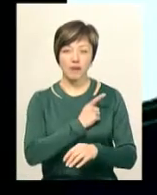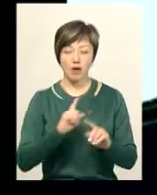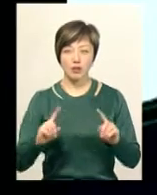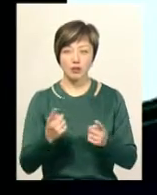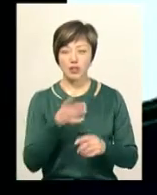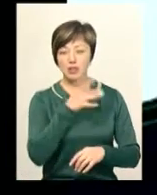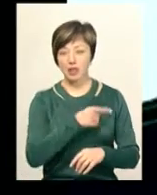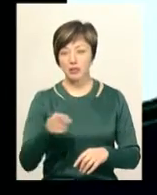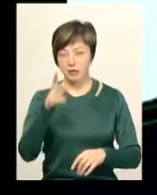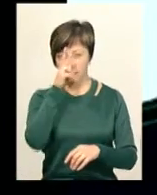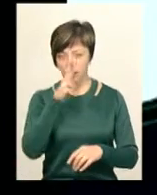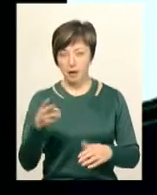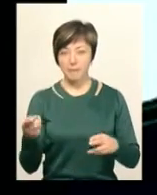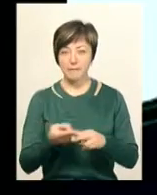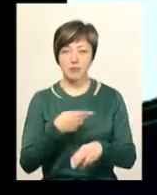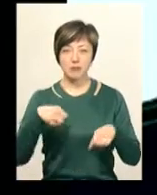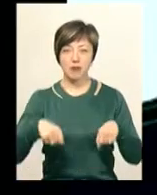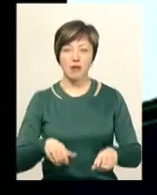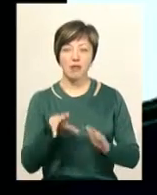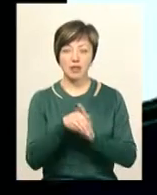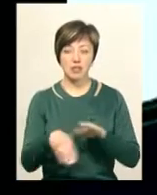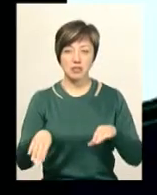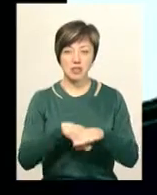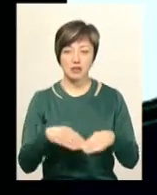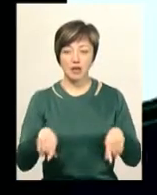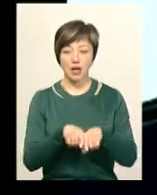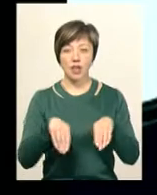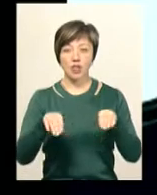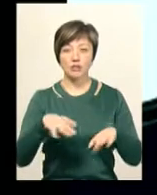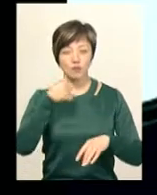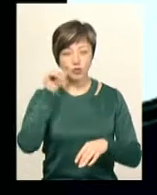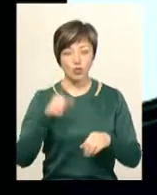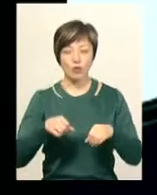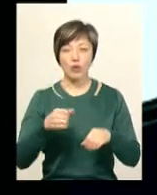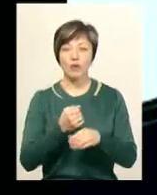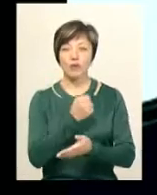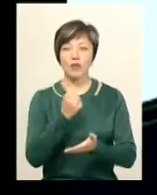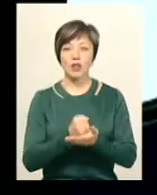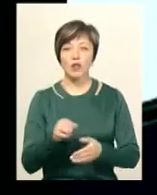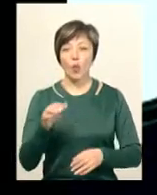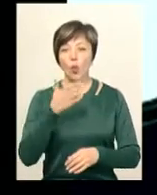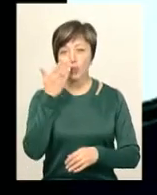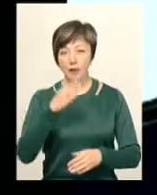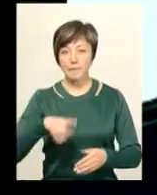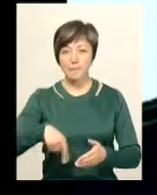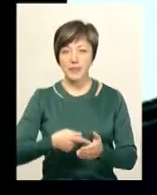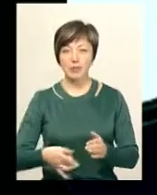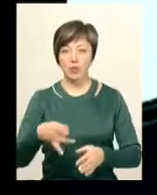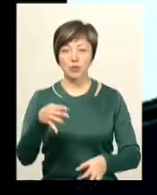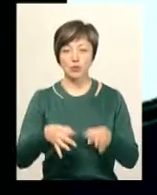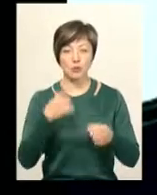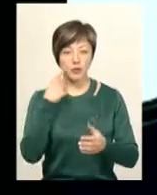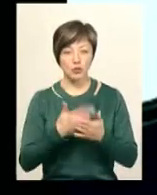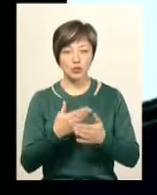терміном на два місяці без права внесення застави. Таке рішення вчора ухвалив Ужгородський міськрайонний суд. Підозрюваним